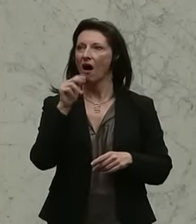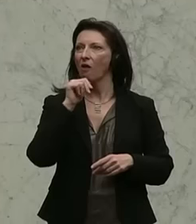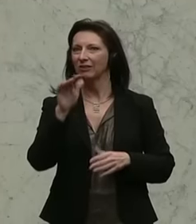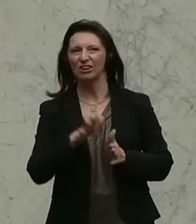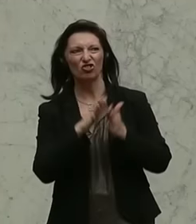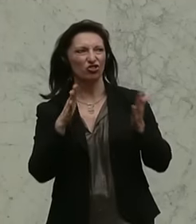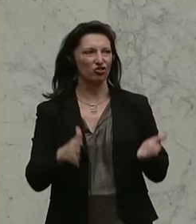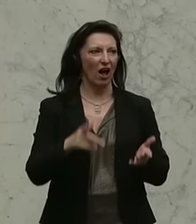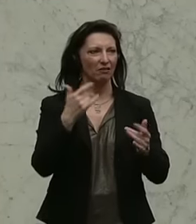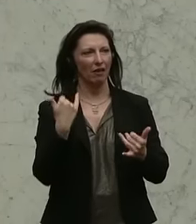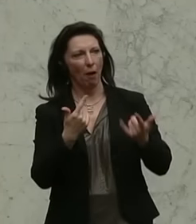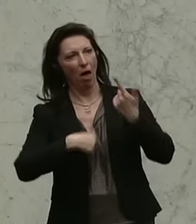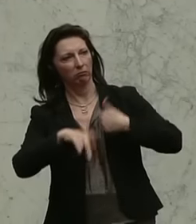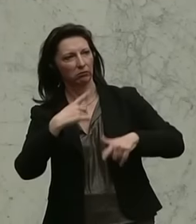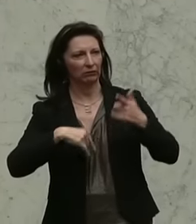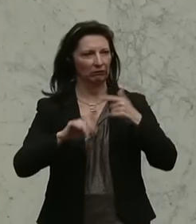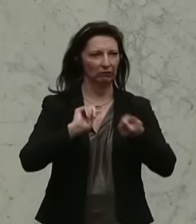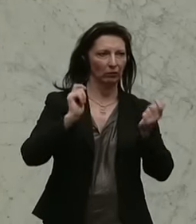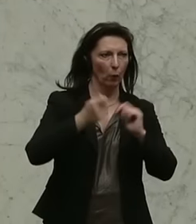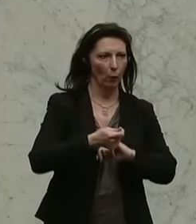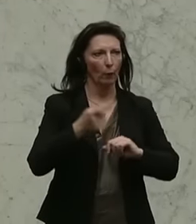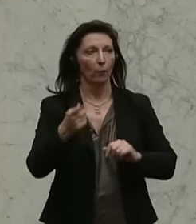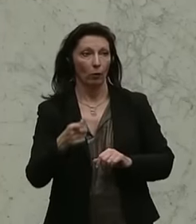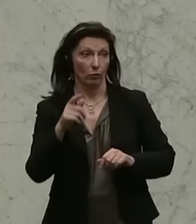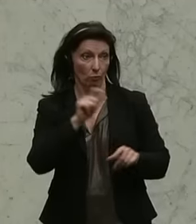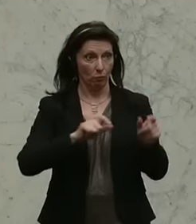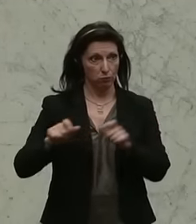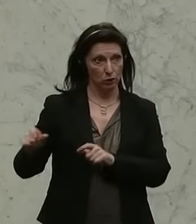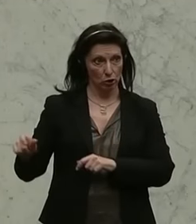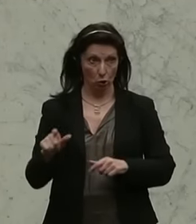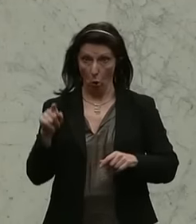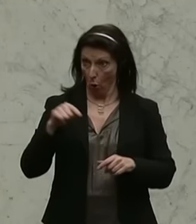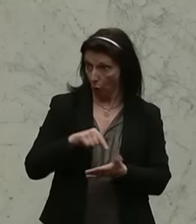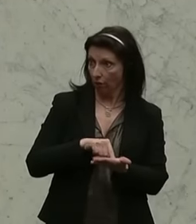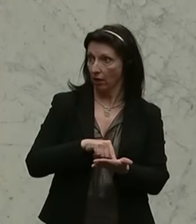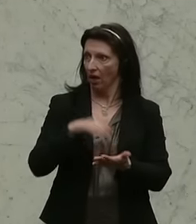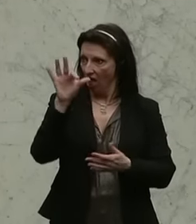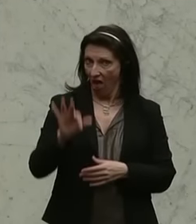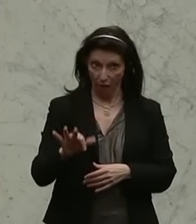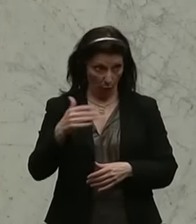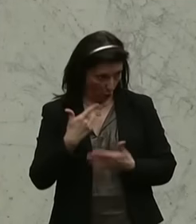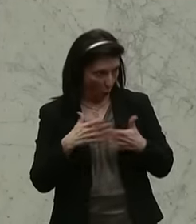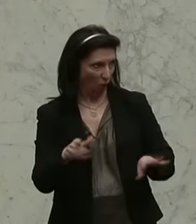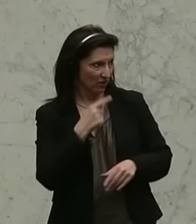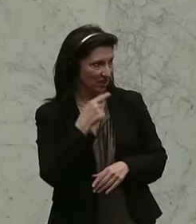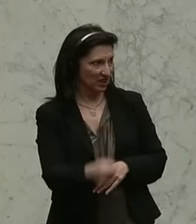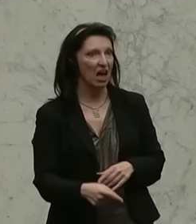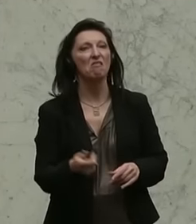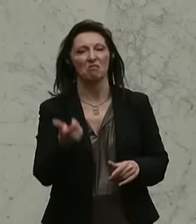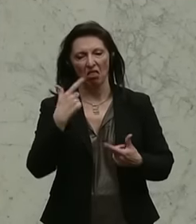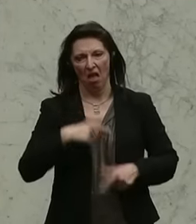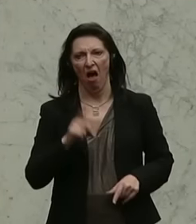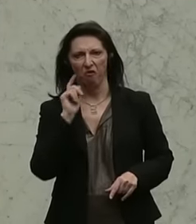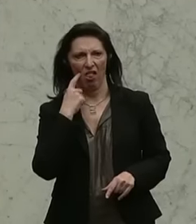und versucht, alles zu verdrehen, und entsprechend diejenigen, die das auf den Punkt bringen, in dem Fall uns, die FPÖ, entsprechend lächerlich zu machen,